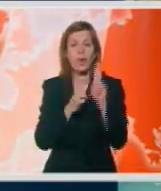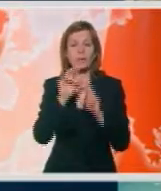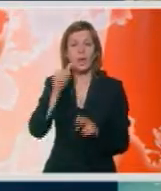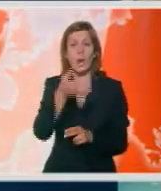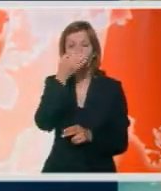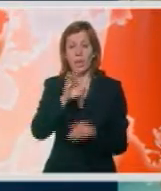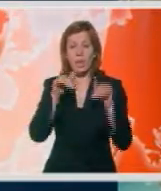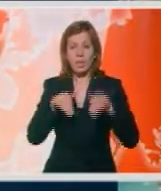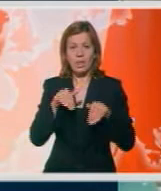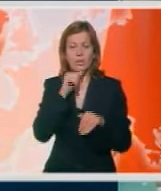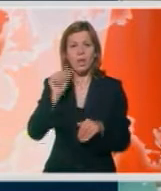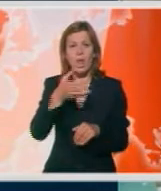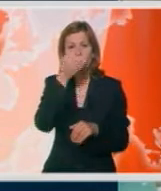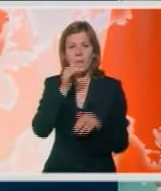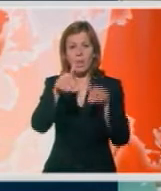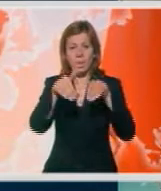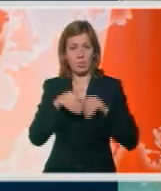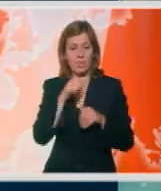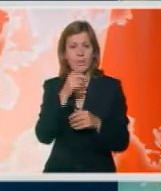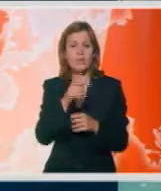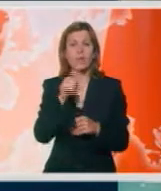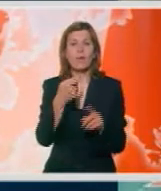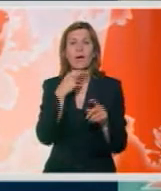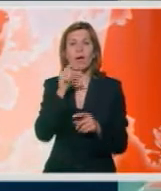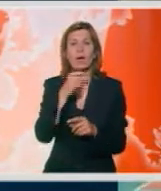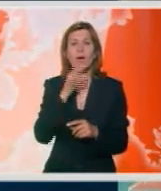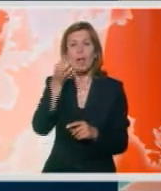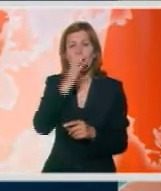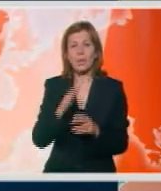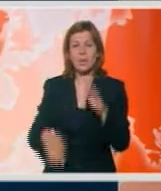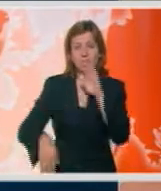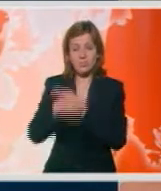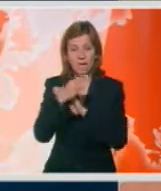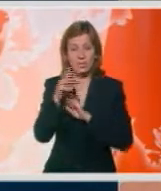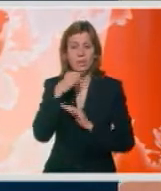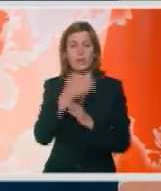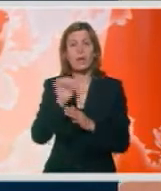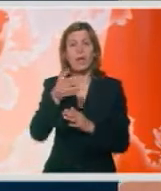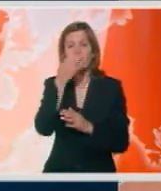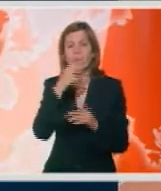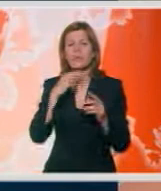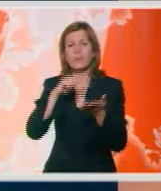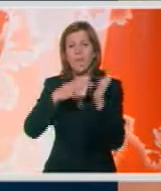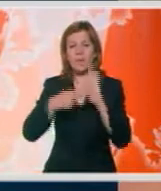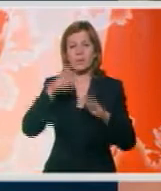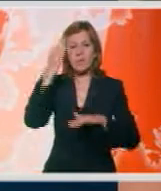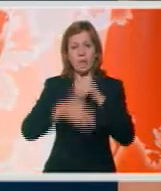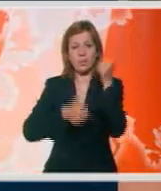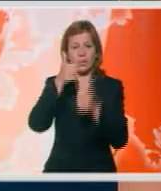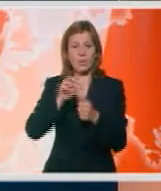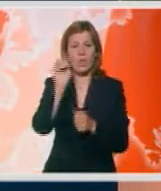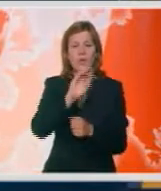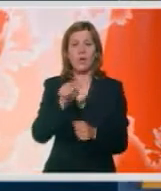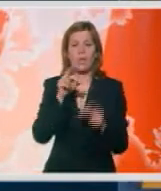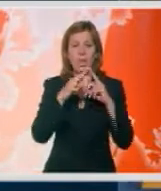za najbolju igračicu i najboljeg primača, Jovana Brakočević za najboljeg smečera, a Maja Obmjenović za najboljeg tehničara završnog turnira Euroligje.